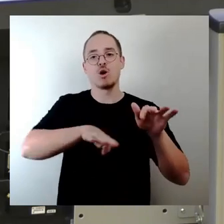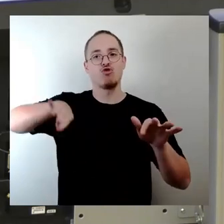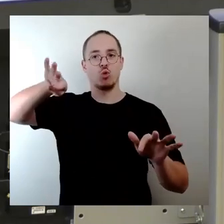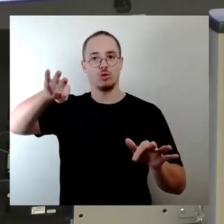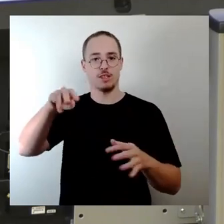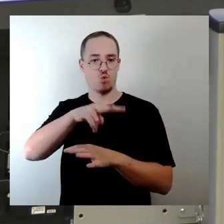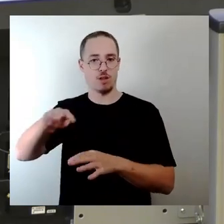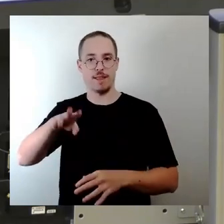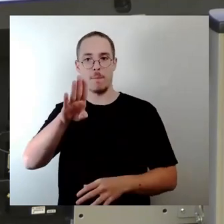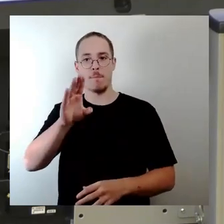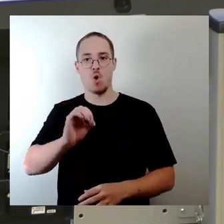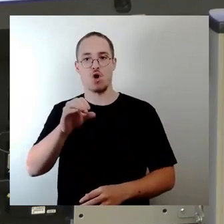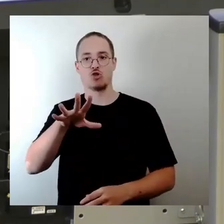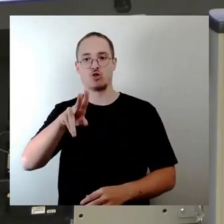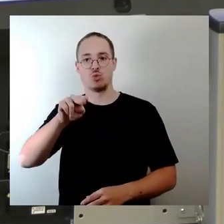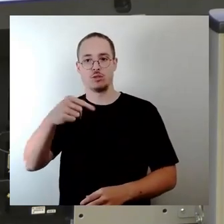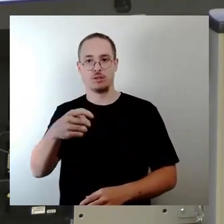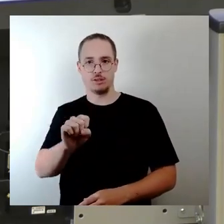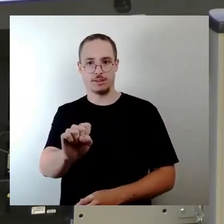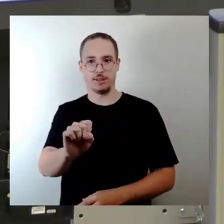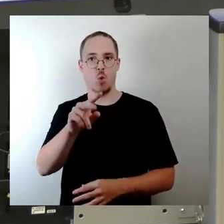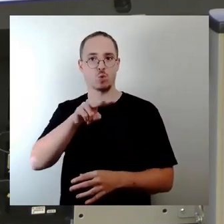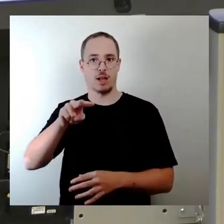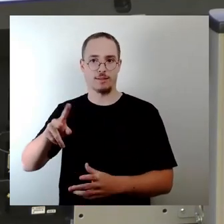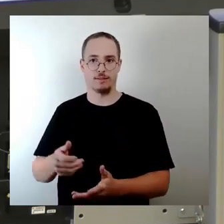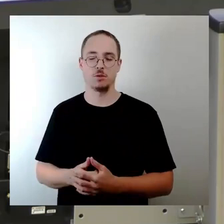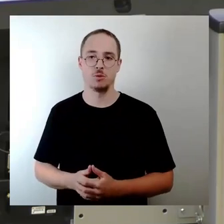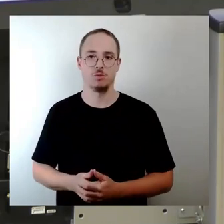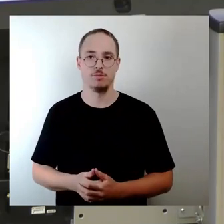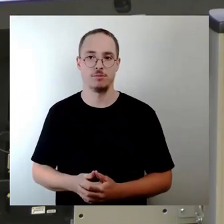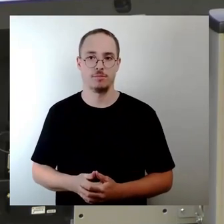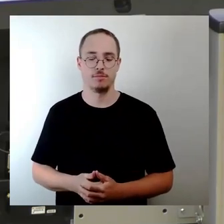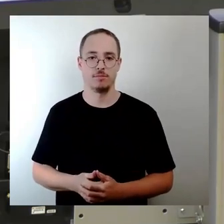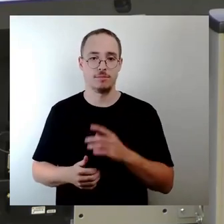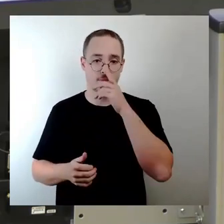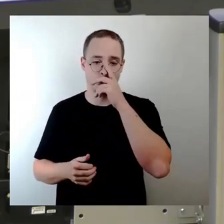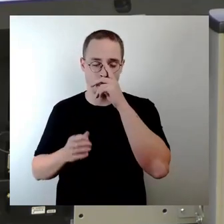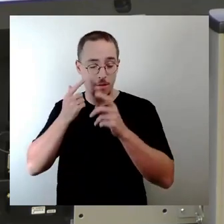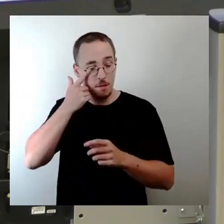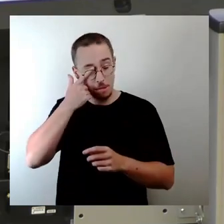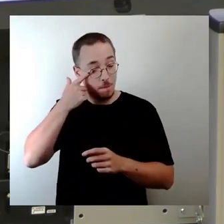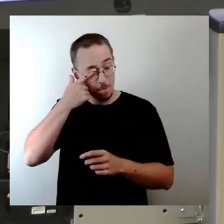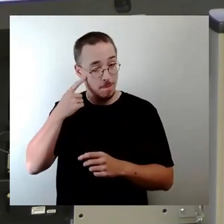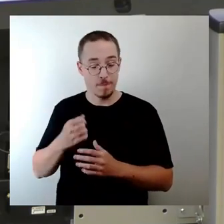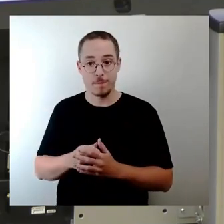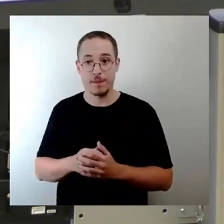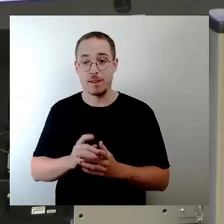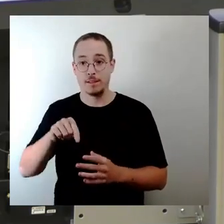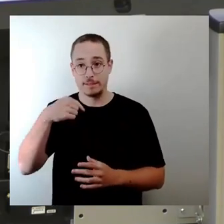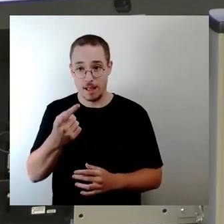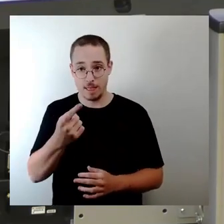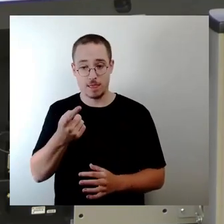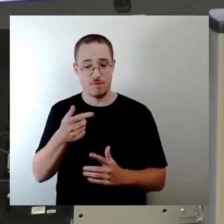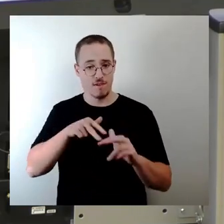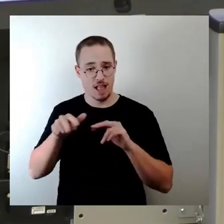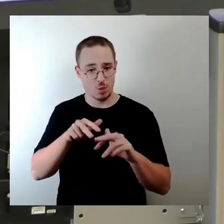Verwaltung hat dann in den darauffolgenden Jahren ja regelmäßige Dinge kritisiert, unter anderem